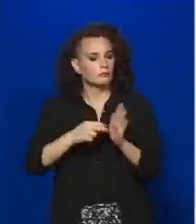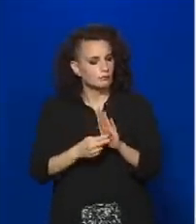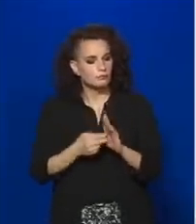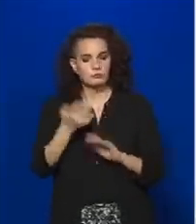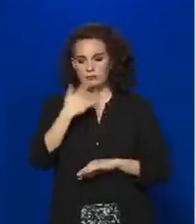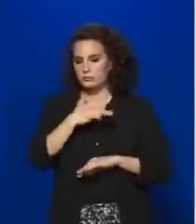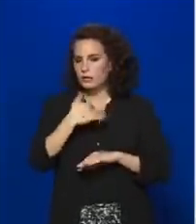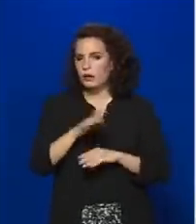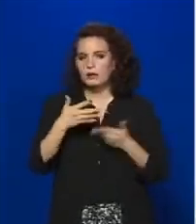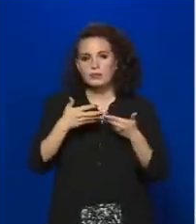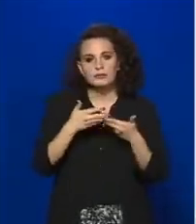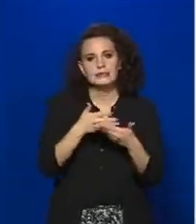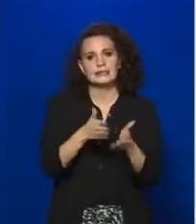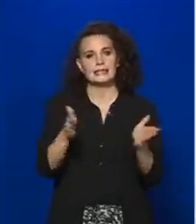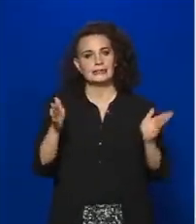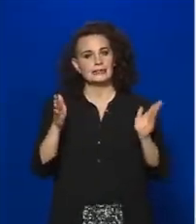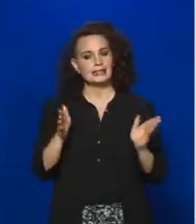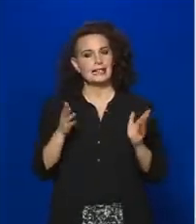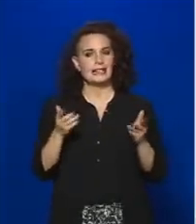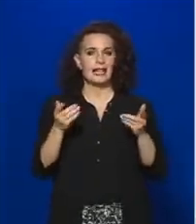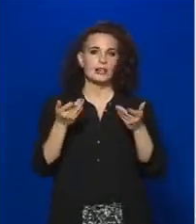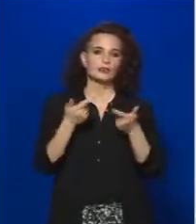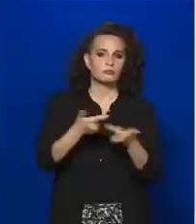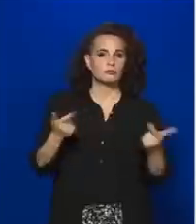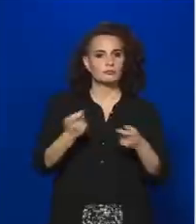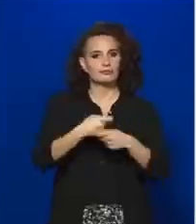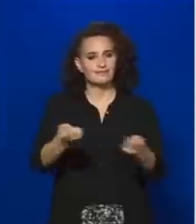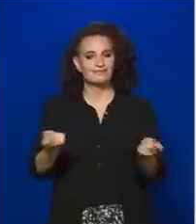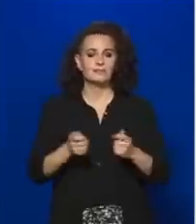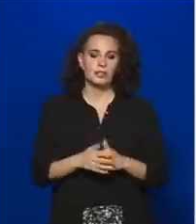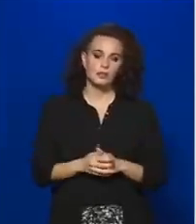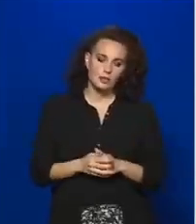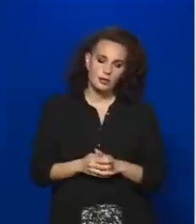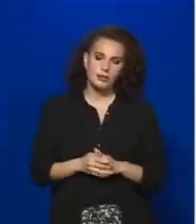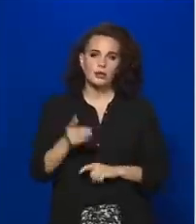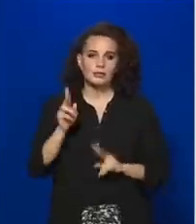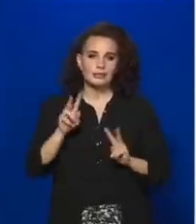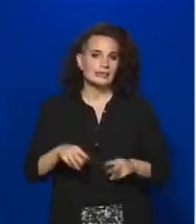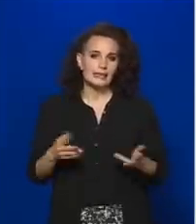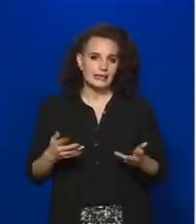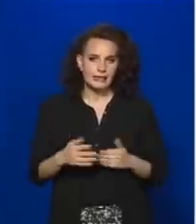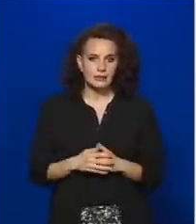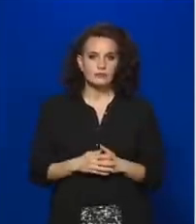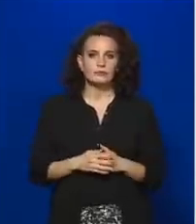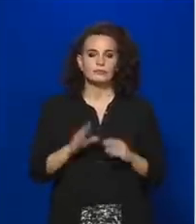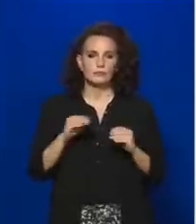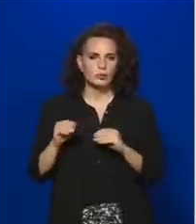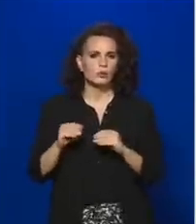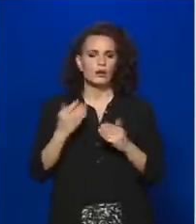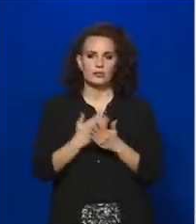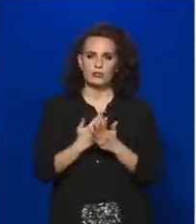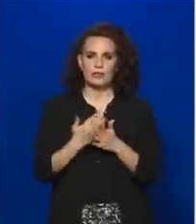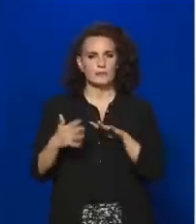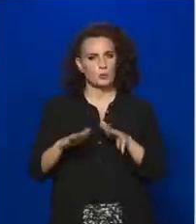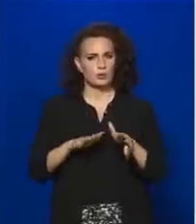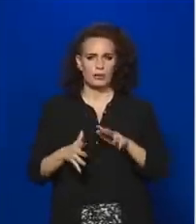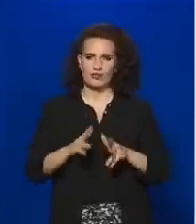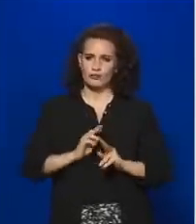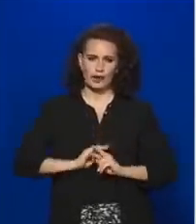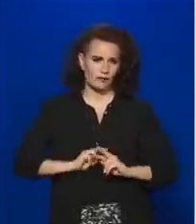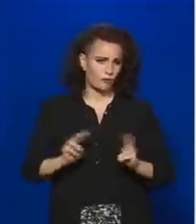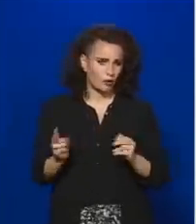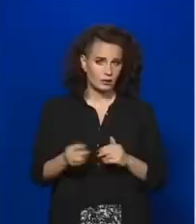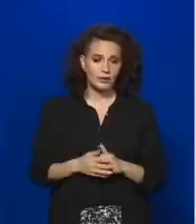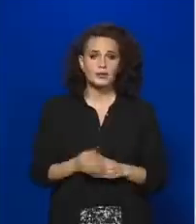legszélesebb kereteket nyitni, de az tény, hogy ma számtalan gazdasági bizonytalanság van. Ezért